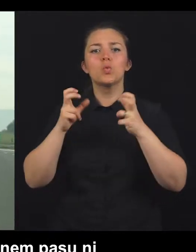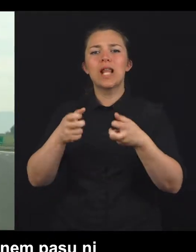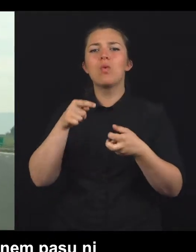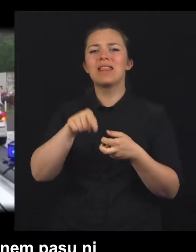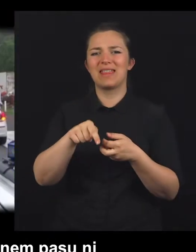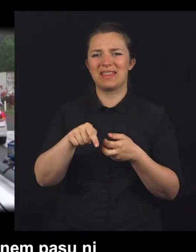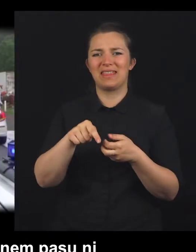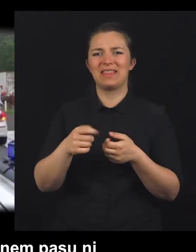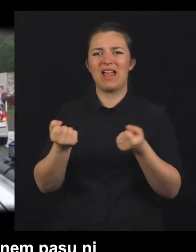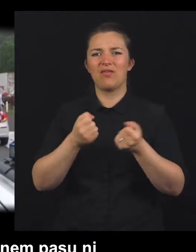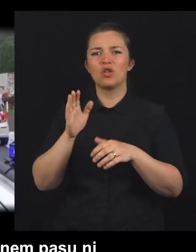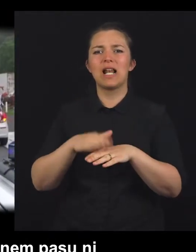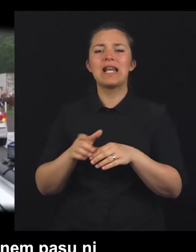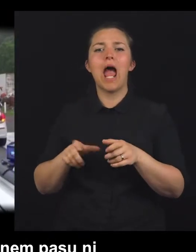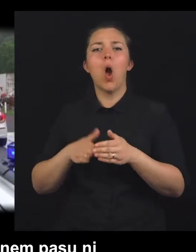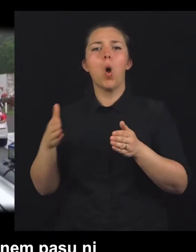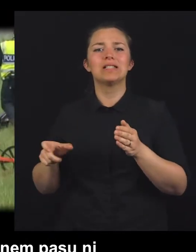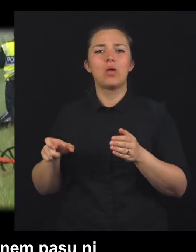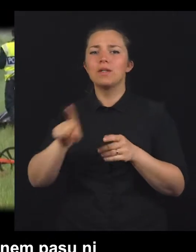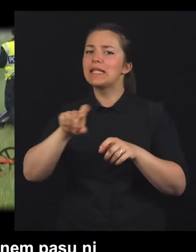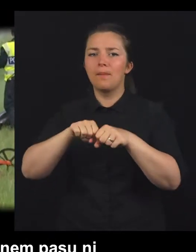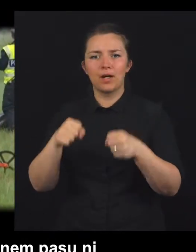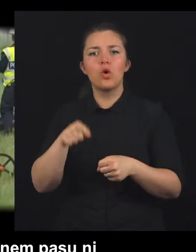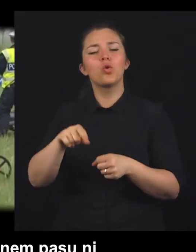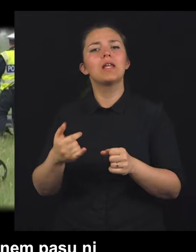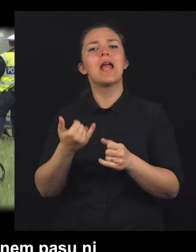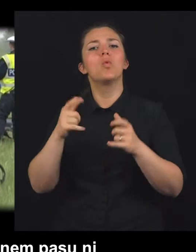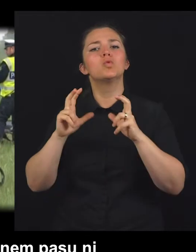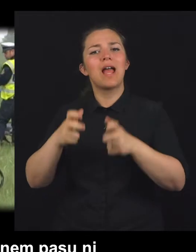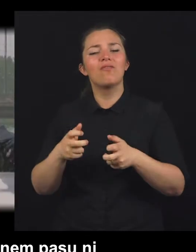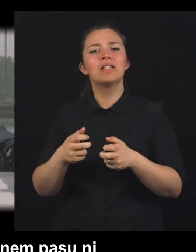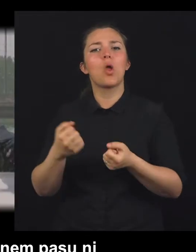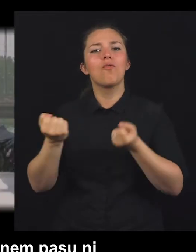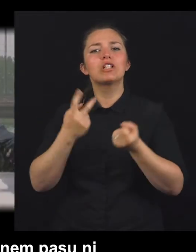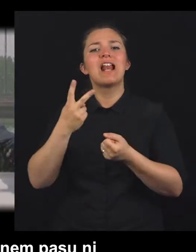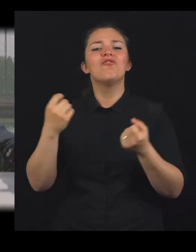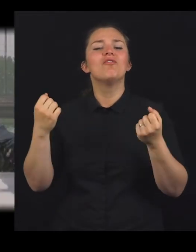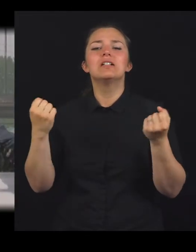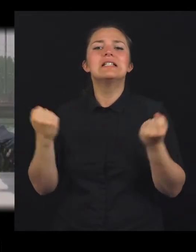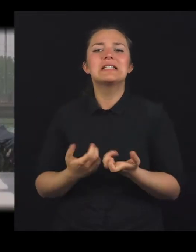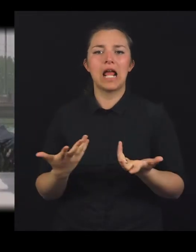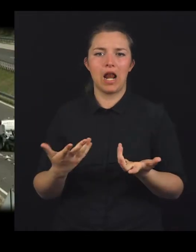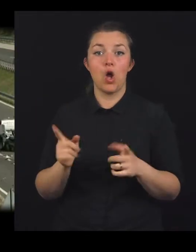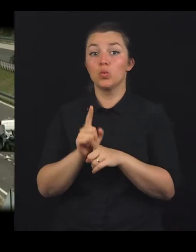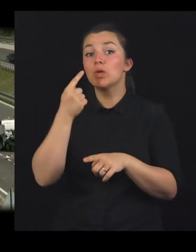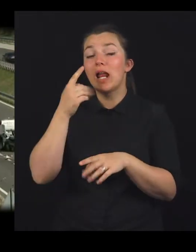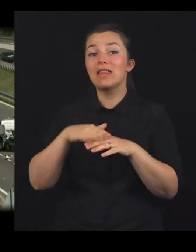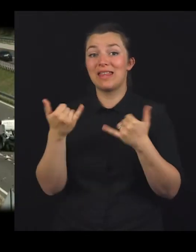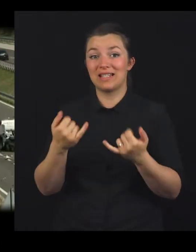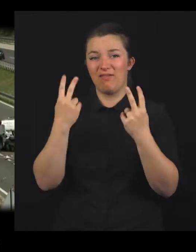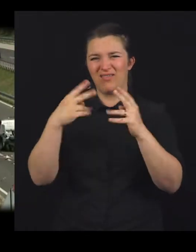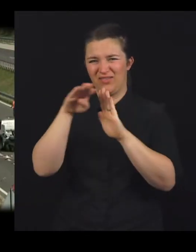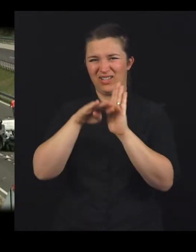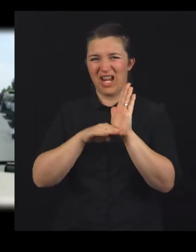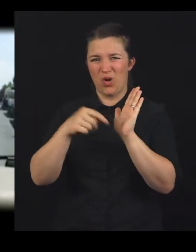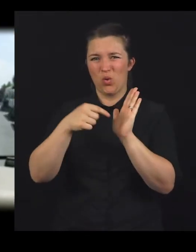teh vozil na odstavnem pasu ni prekršek, namreč gre za ustavitev vozil v silji, tako da tudi glede na